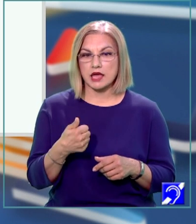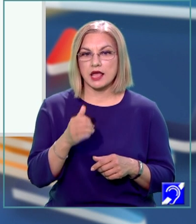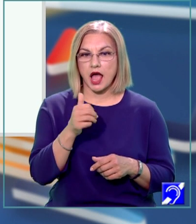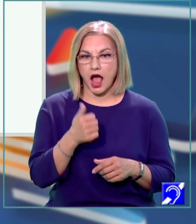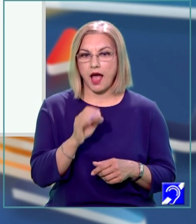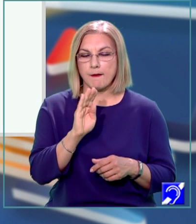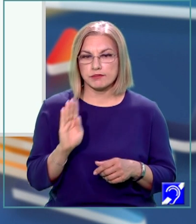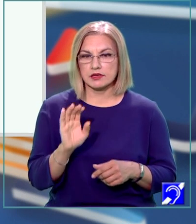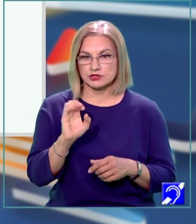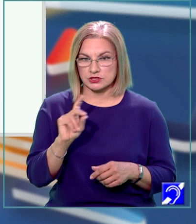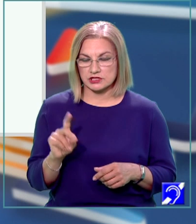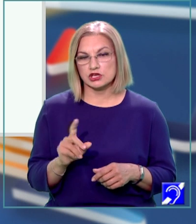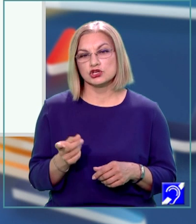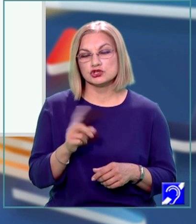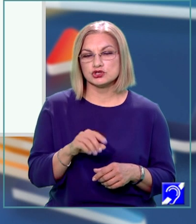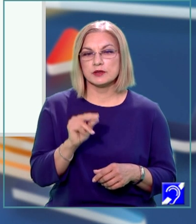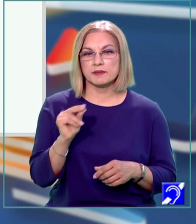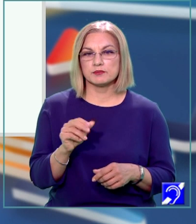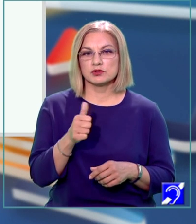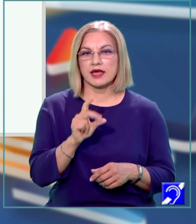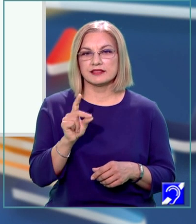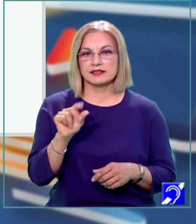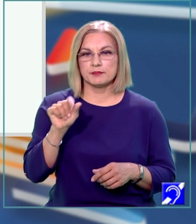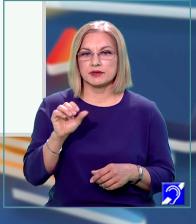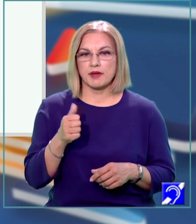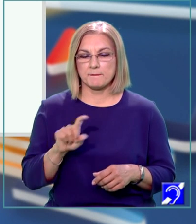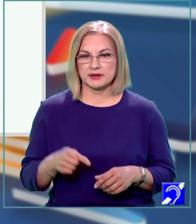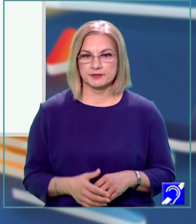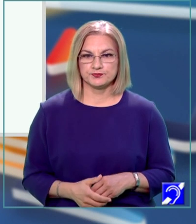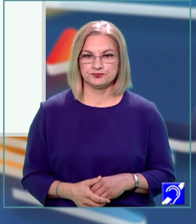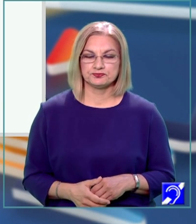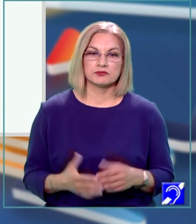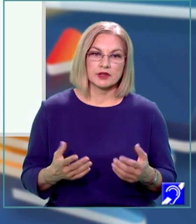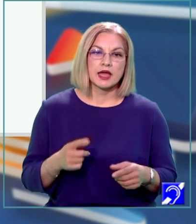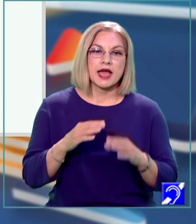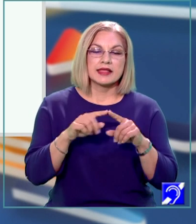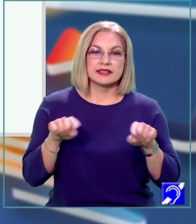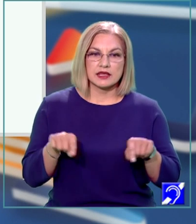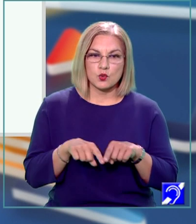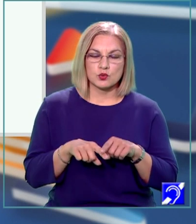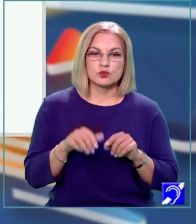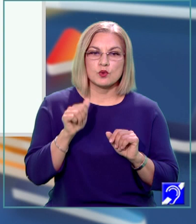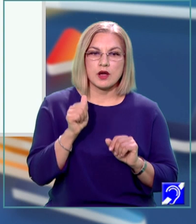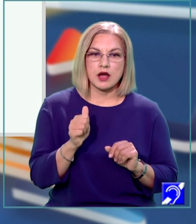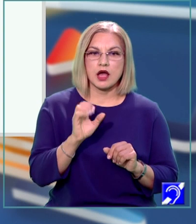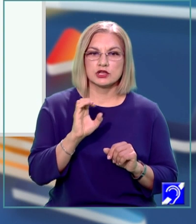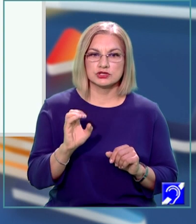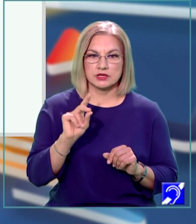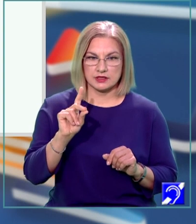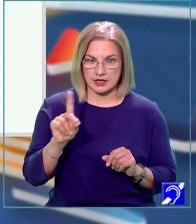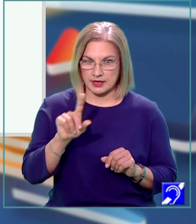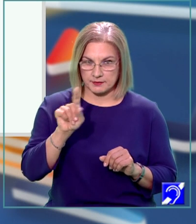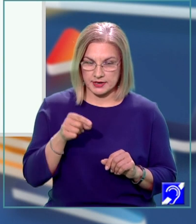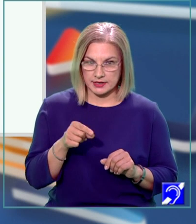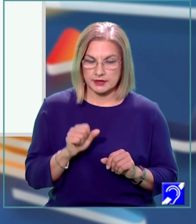perimetrul lui AD'A'. Ca soluție, triunghiul AC'D' am